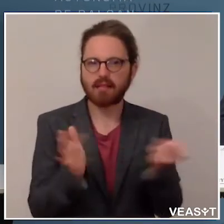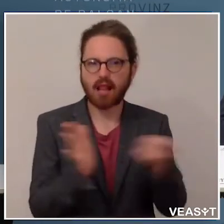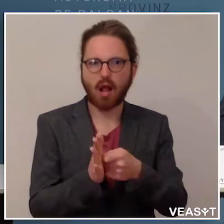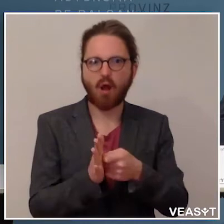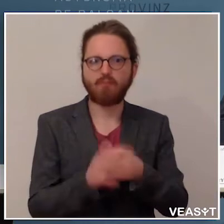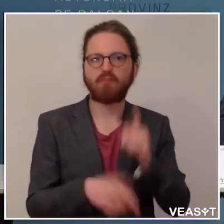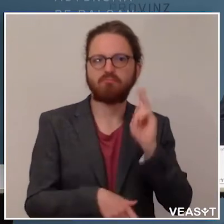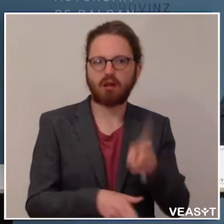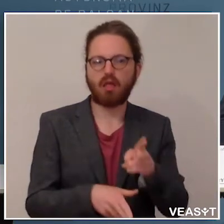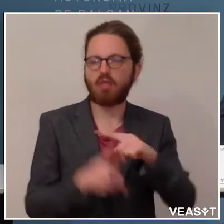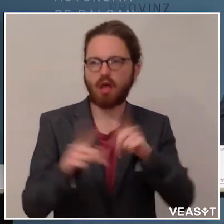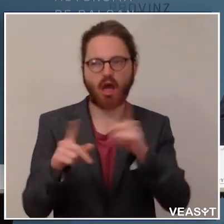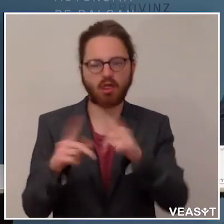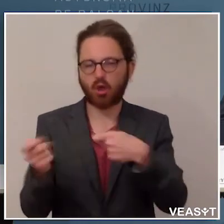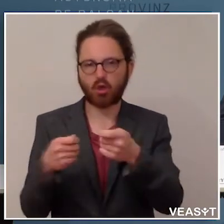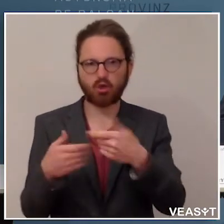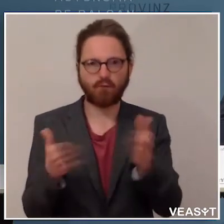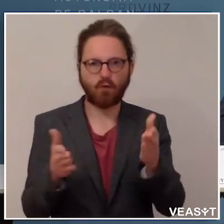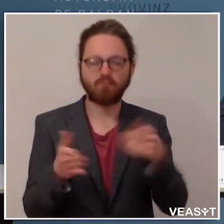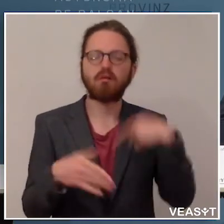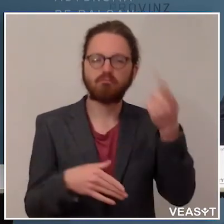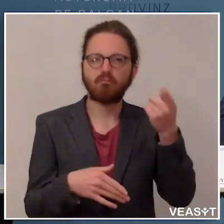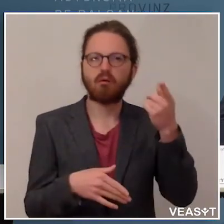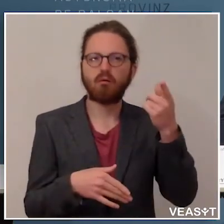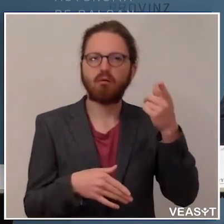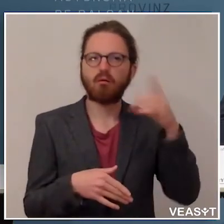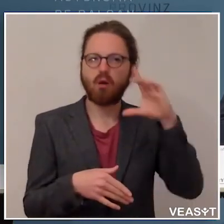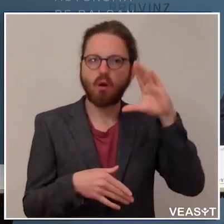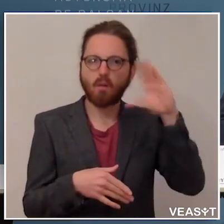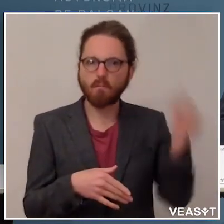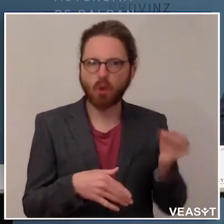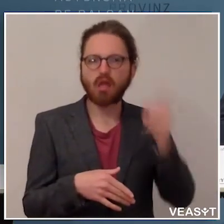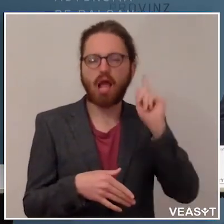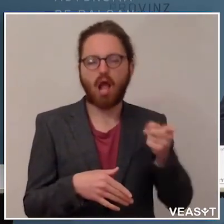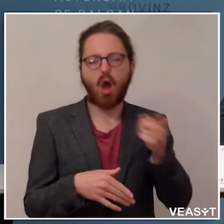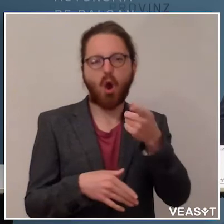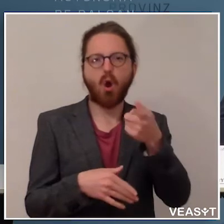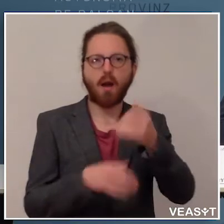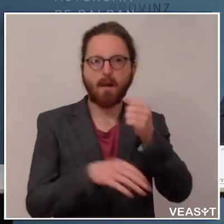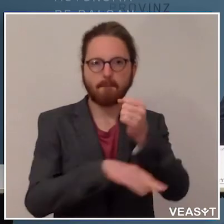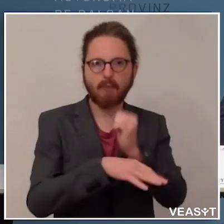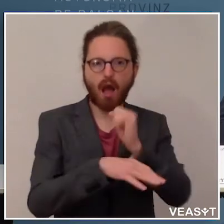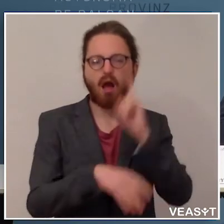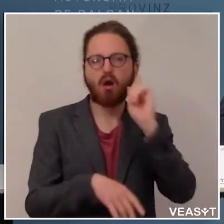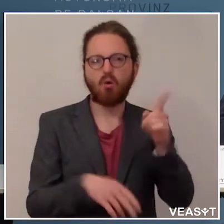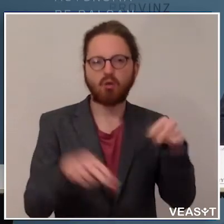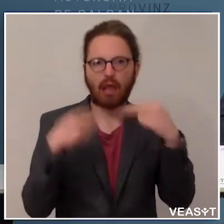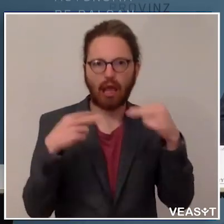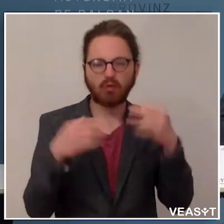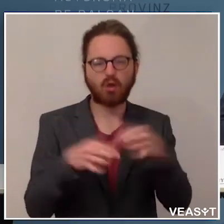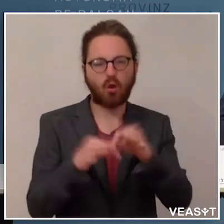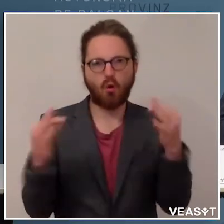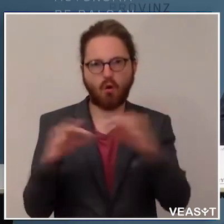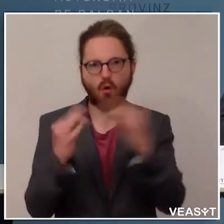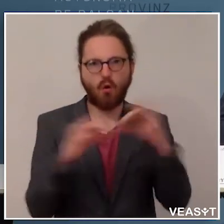ab Montag das Öffnen von Bar- und Restaurationsbetrieben und auch die Dienste wie Chauffeur,